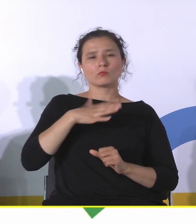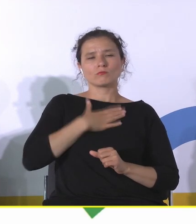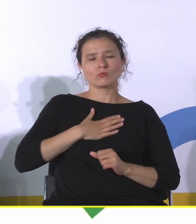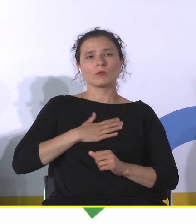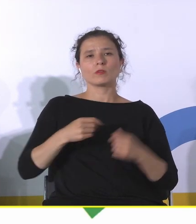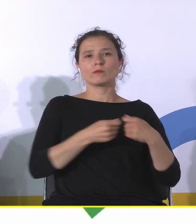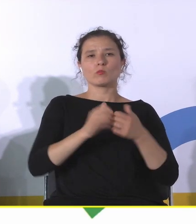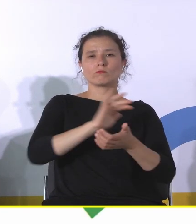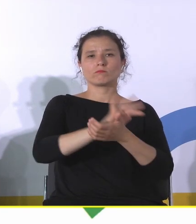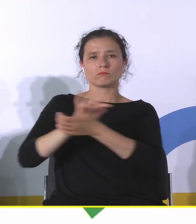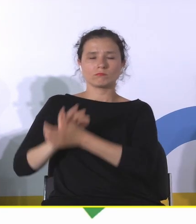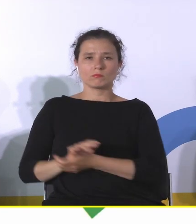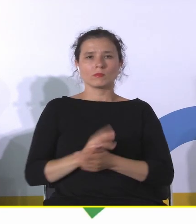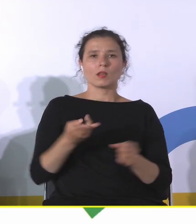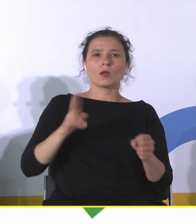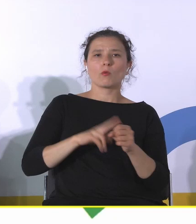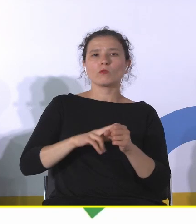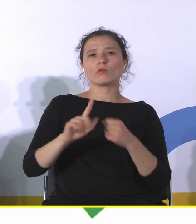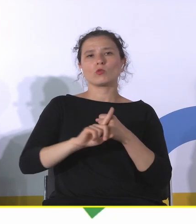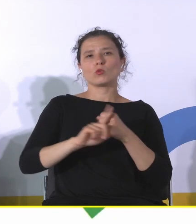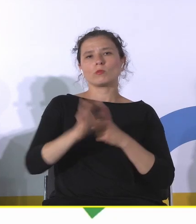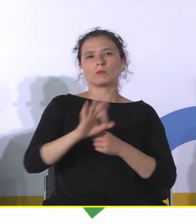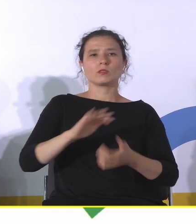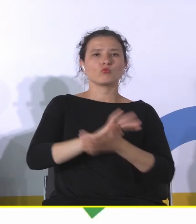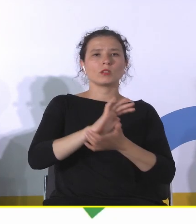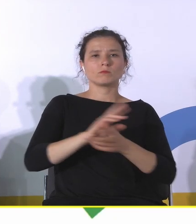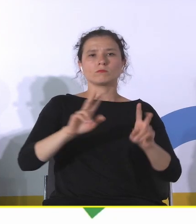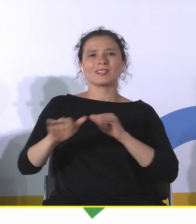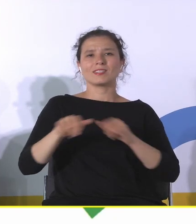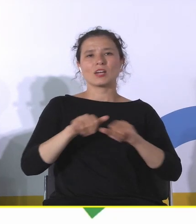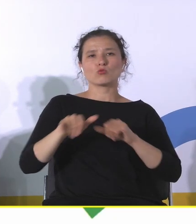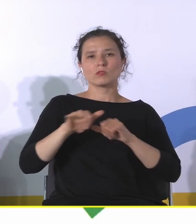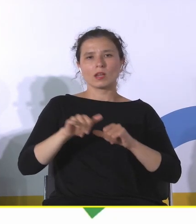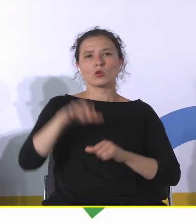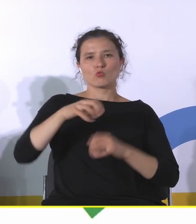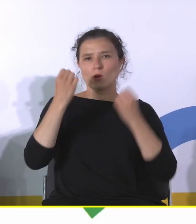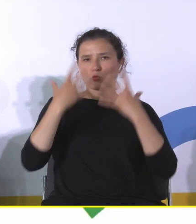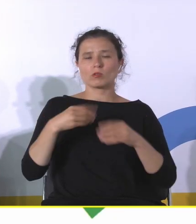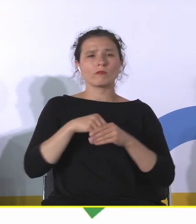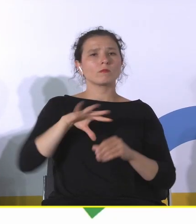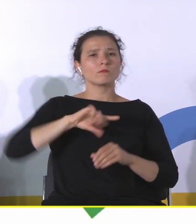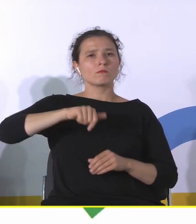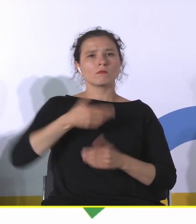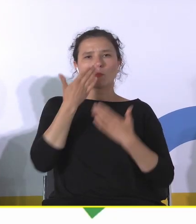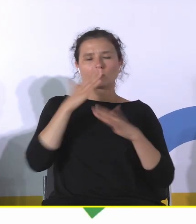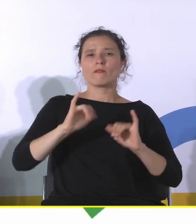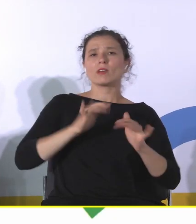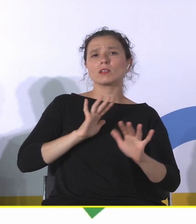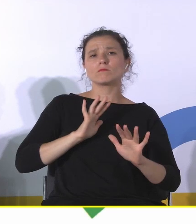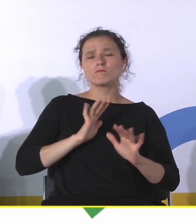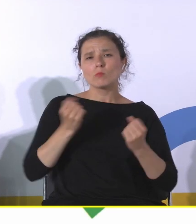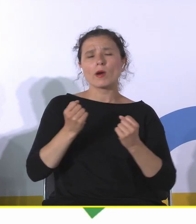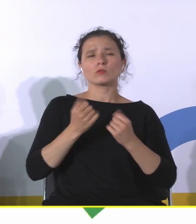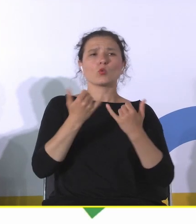taki podwójny numer specjalny czasopisma Zarządzanie w kulturze, gdzie pokazywaliśmy właśnie, jak bardzo różne wymiary